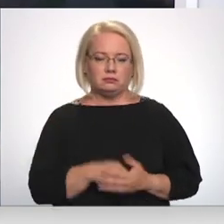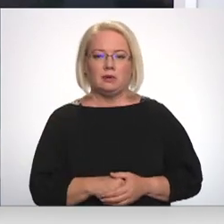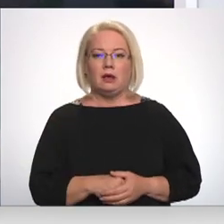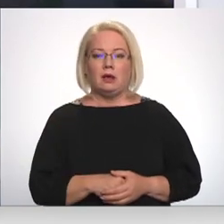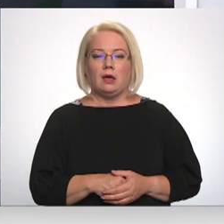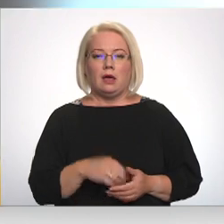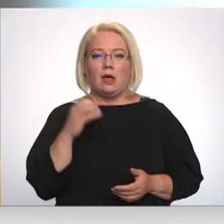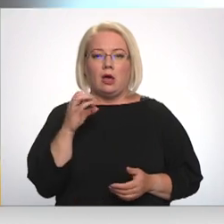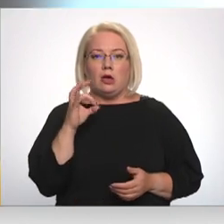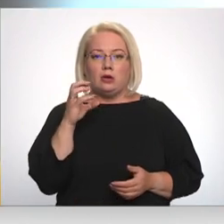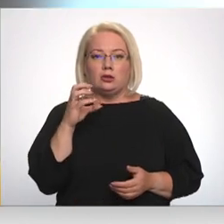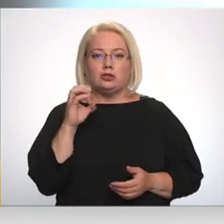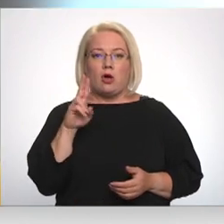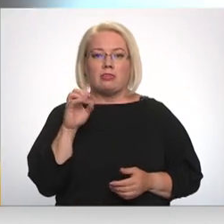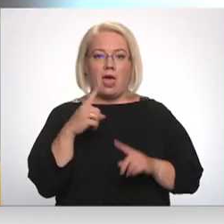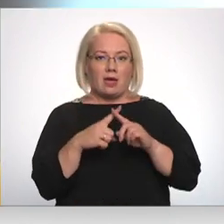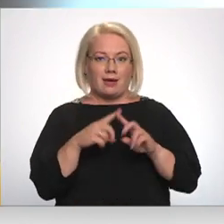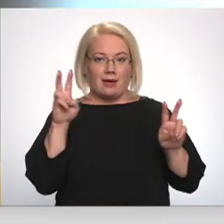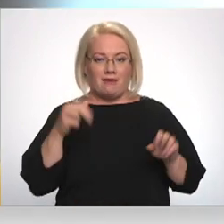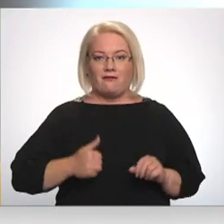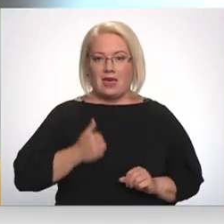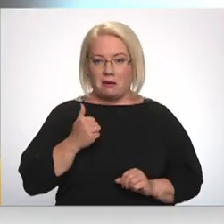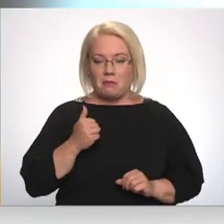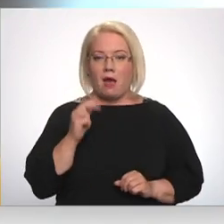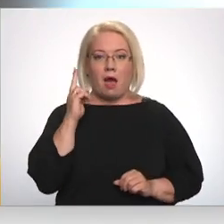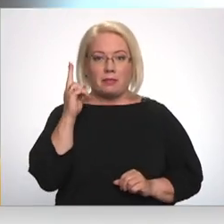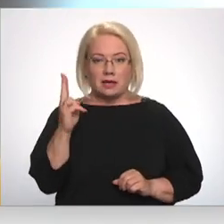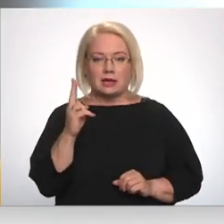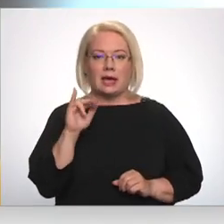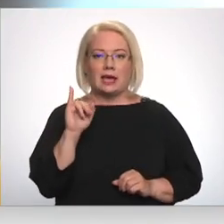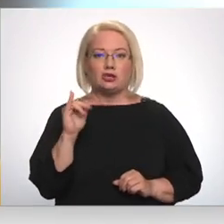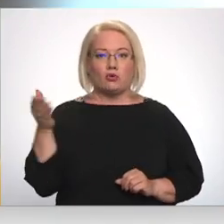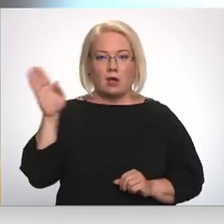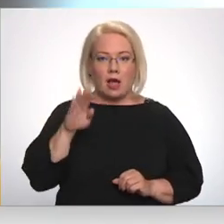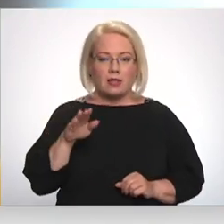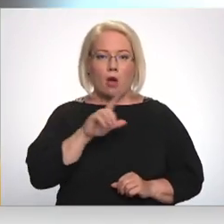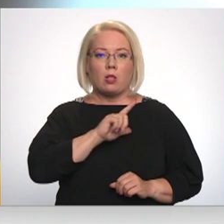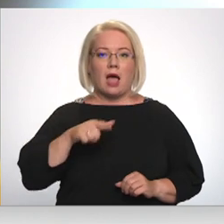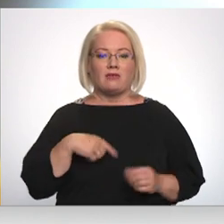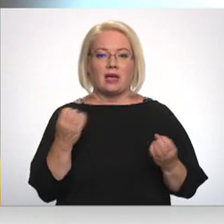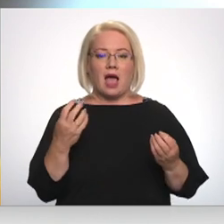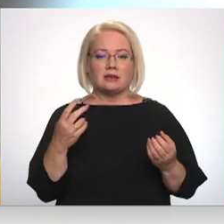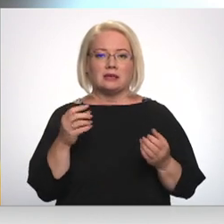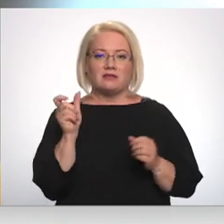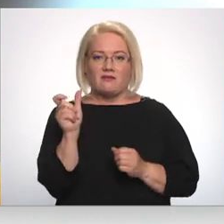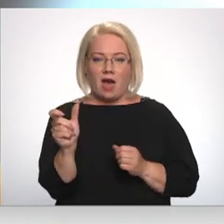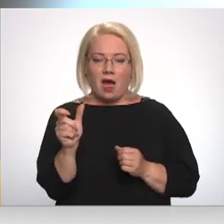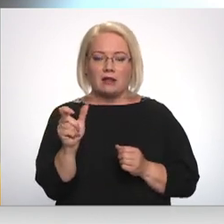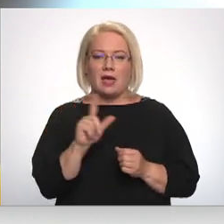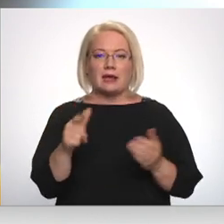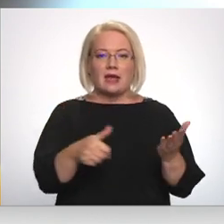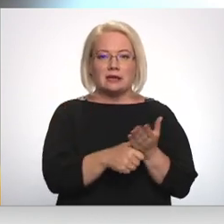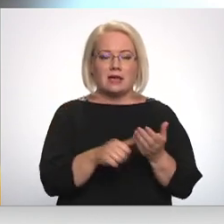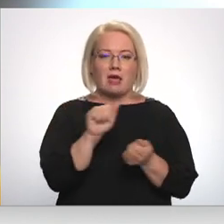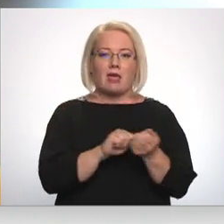Konexus mūs apliecināja, ka Inškalnā uz Latvijas gāzes vārde reģistrēta dabas gāze vairāk,